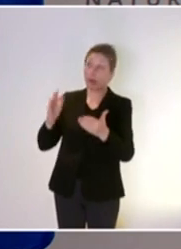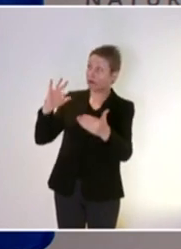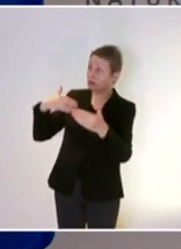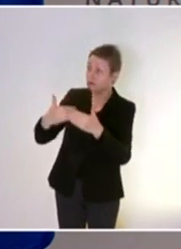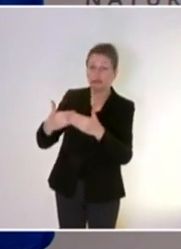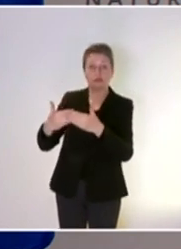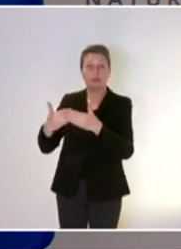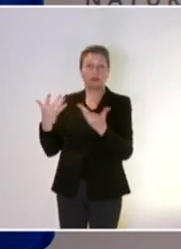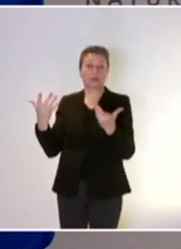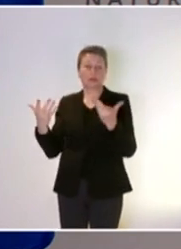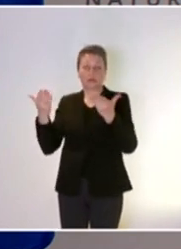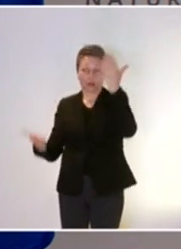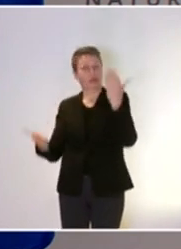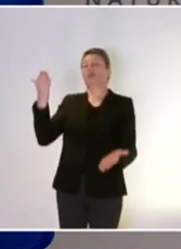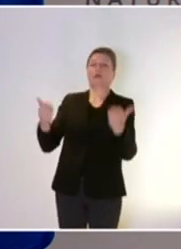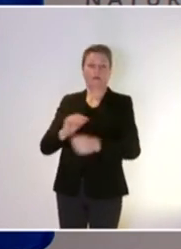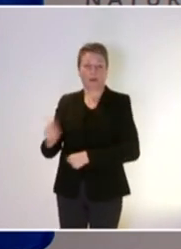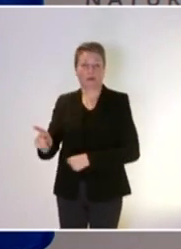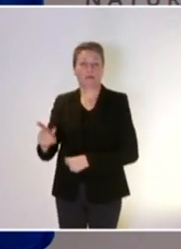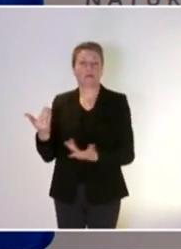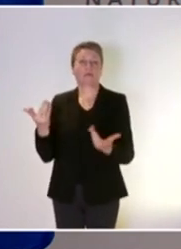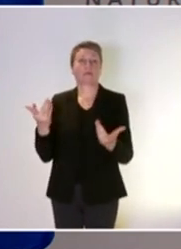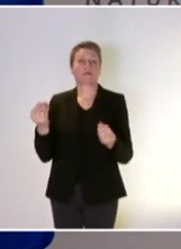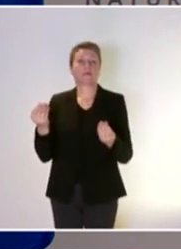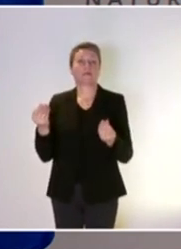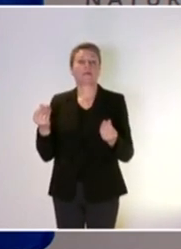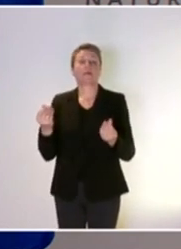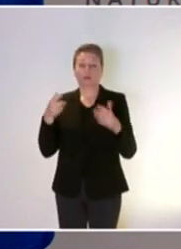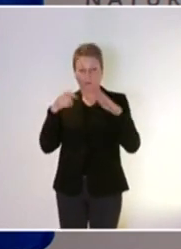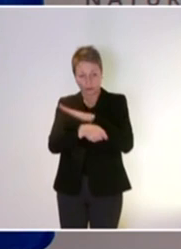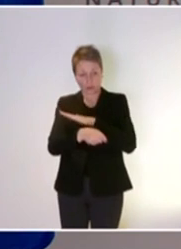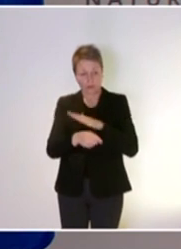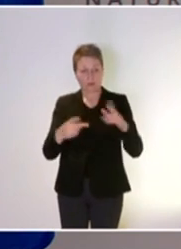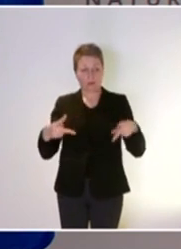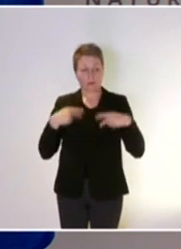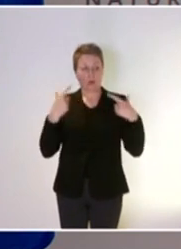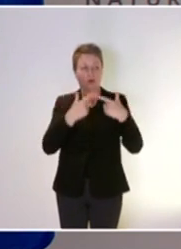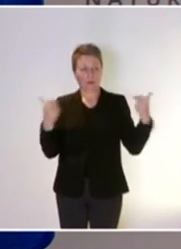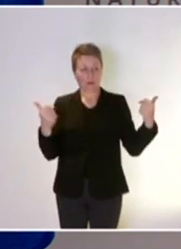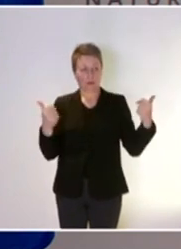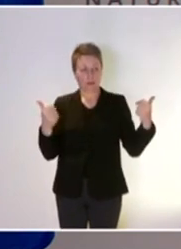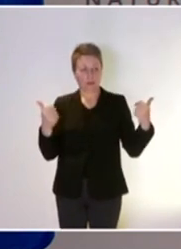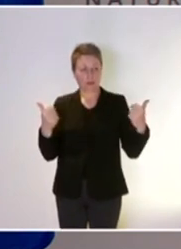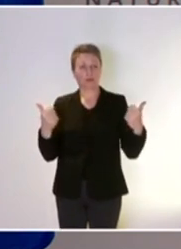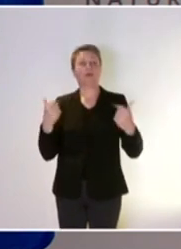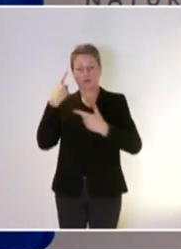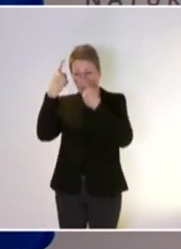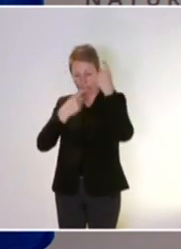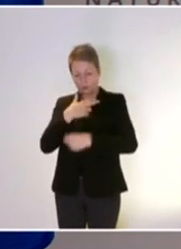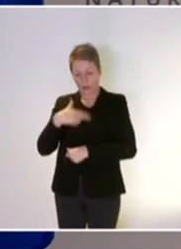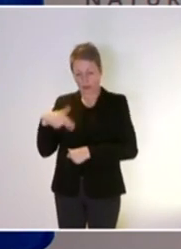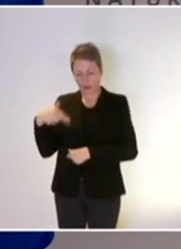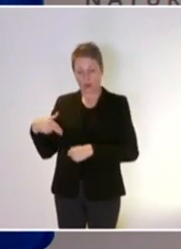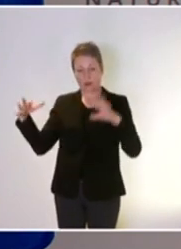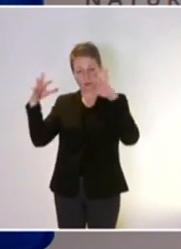mais qu ne faut pas menacer donc on ne peut pas considérer le financement de la biodiversité en dehors de toute cette réflexion nationale